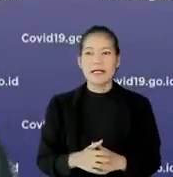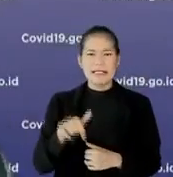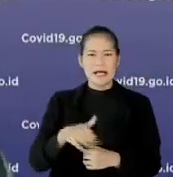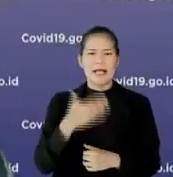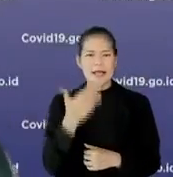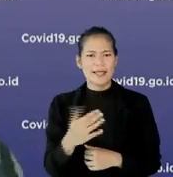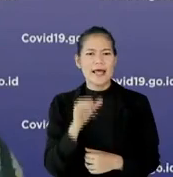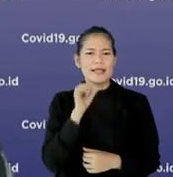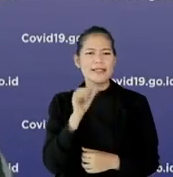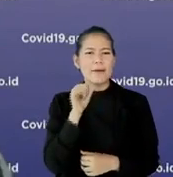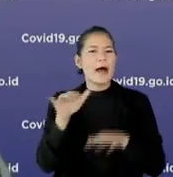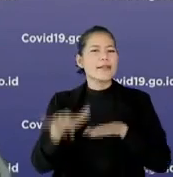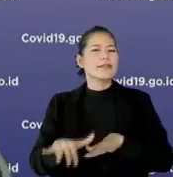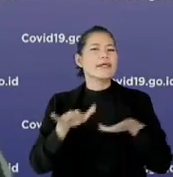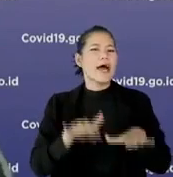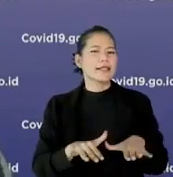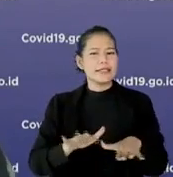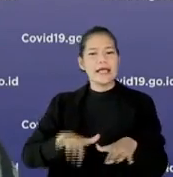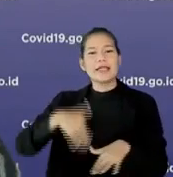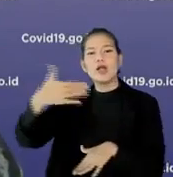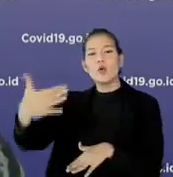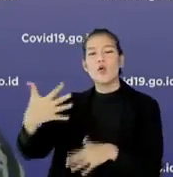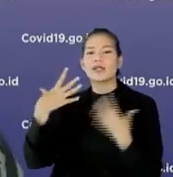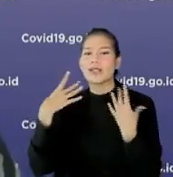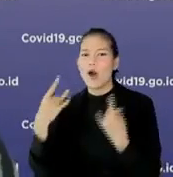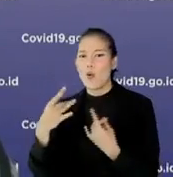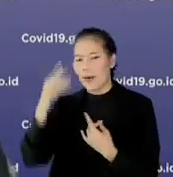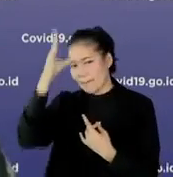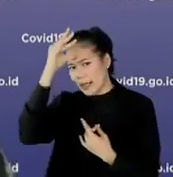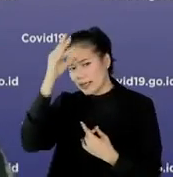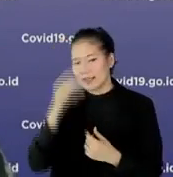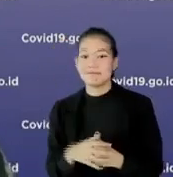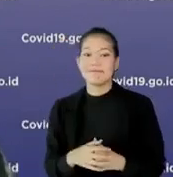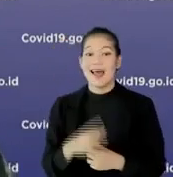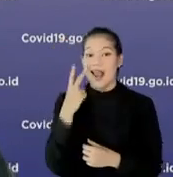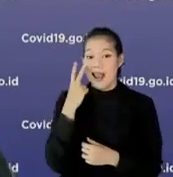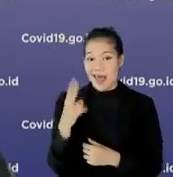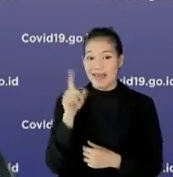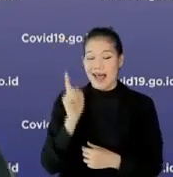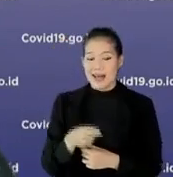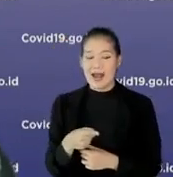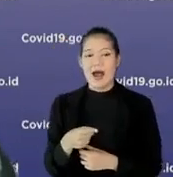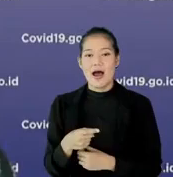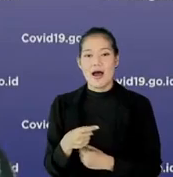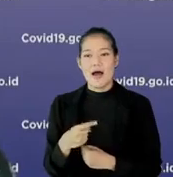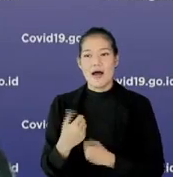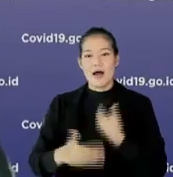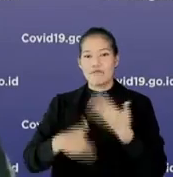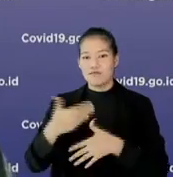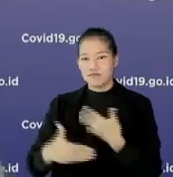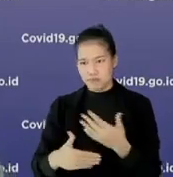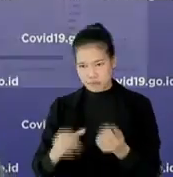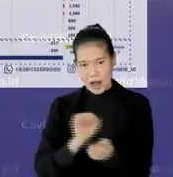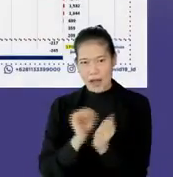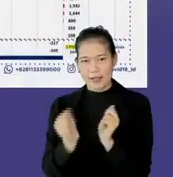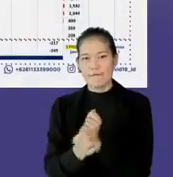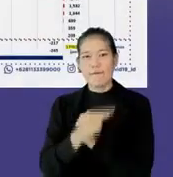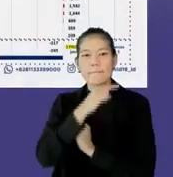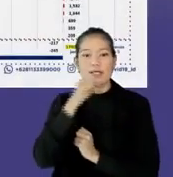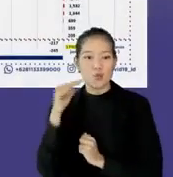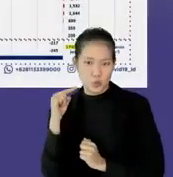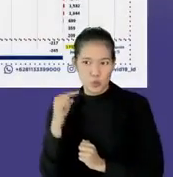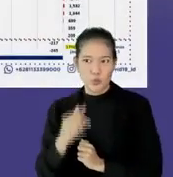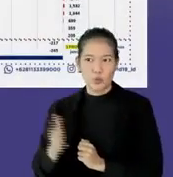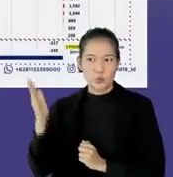pertanyaan, siapa sih yang harus hati-hati di luar Pulau Jawa dan Bali? Jadi kalau kita lihat di sini, ini adalah pergerakan jumlah kasus aktif mingguan.